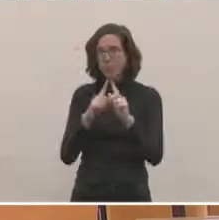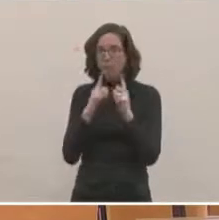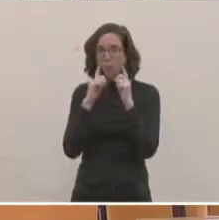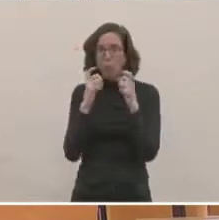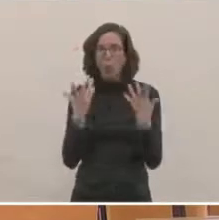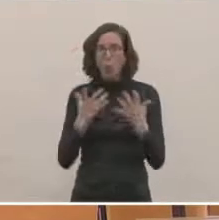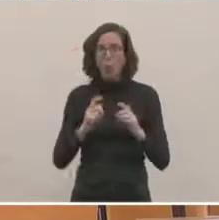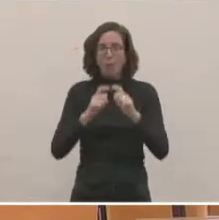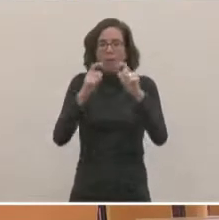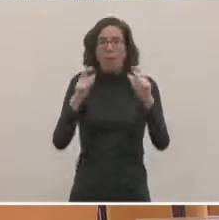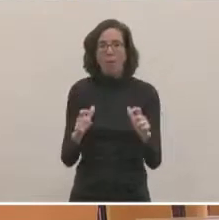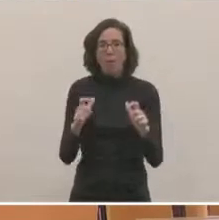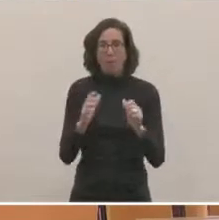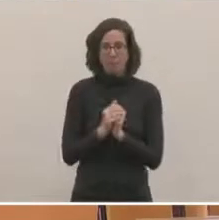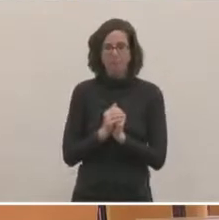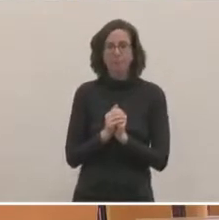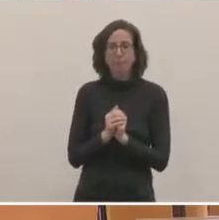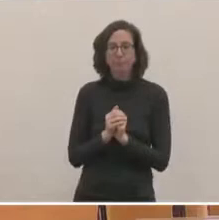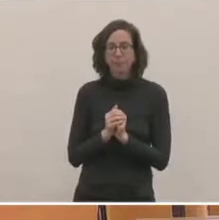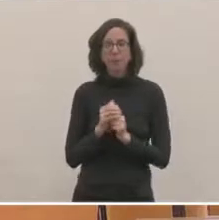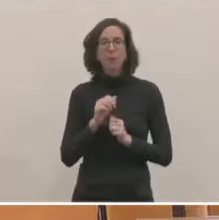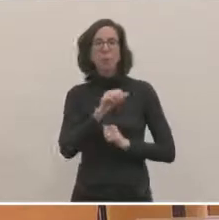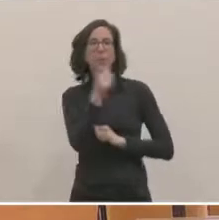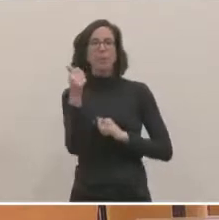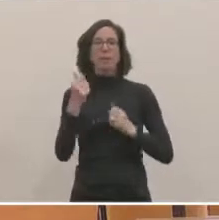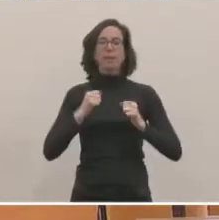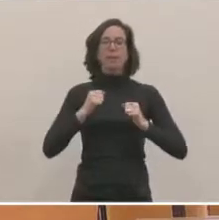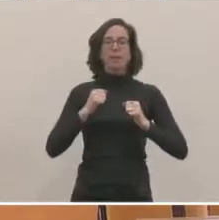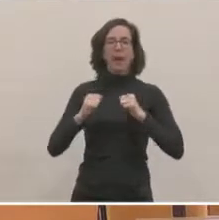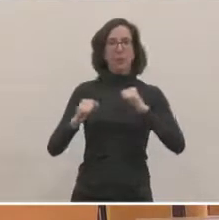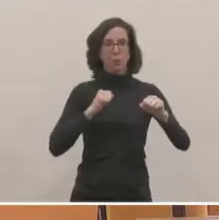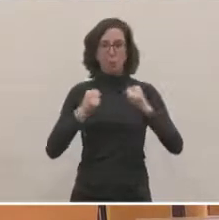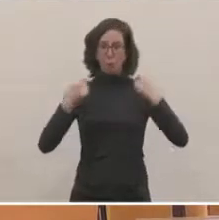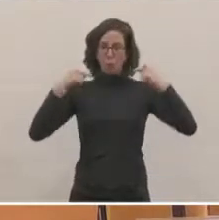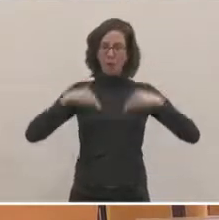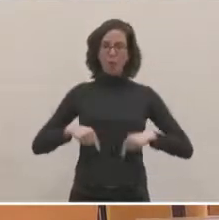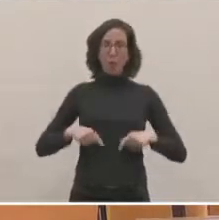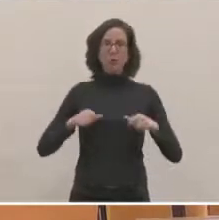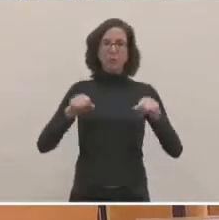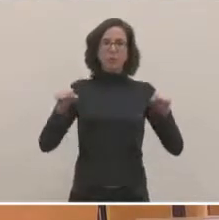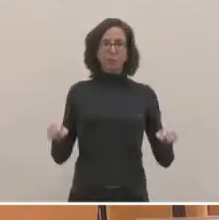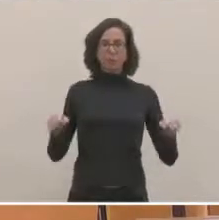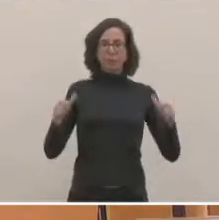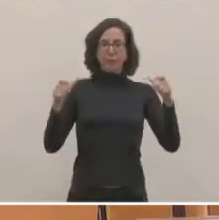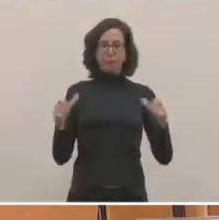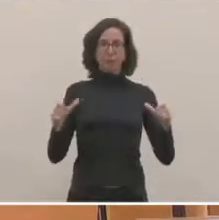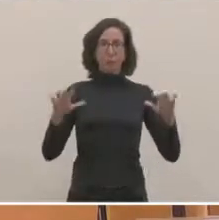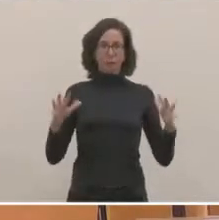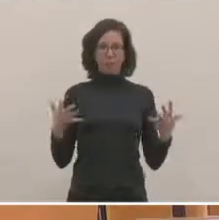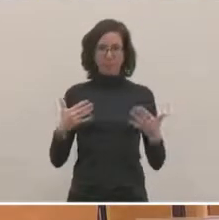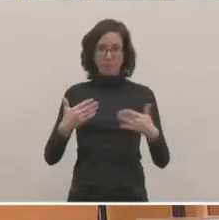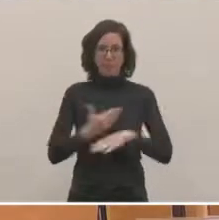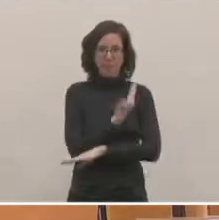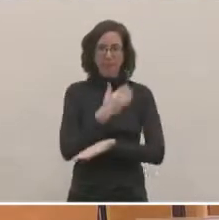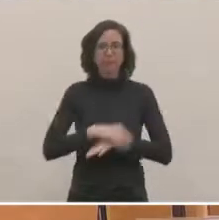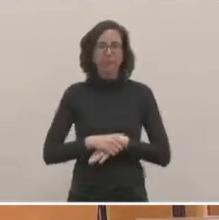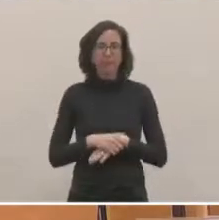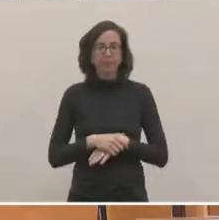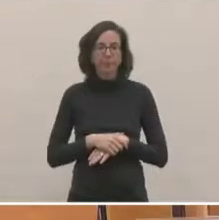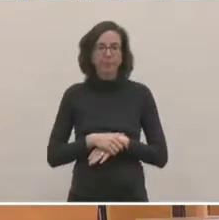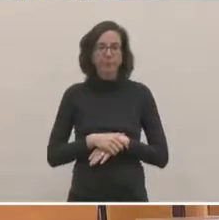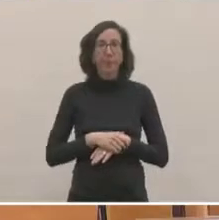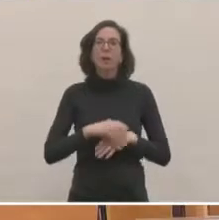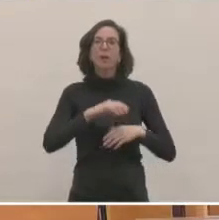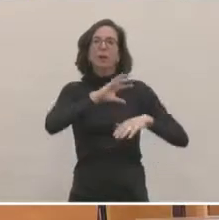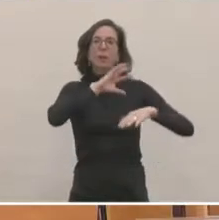met en place. Le premier acte de cette gouvernance, c'est que la régie n'est pas quelque chose de séparé de la métropole.'est un outil au service